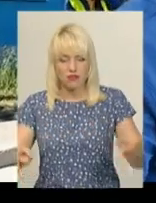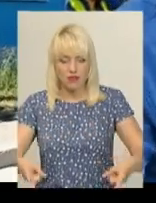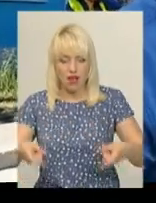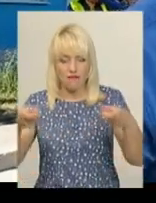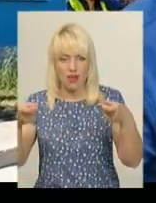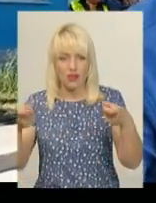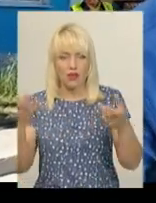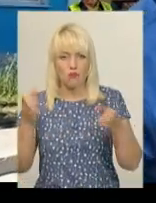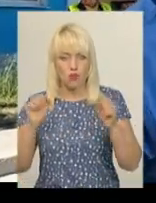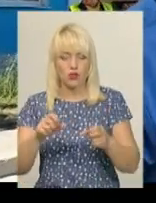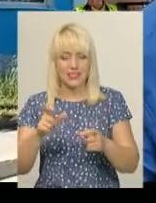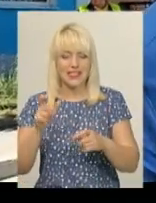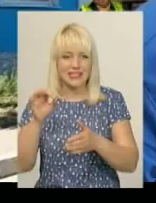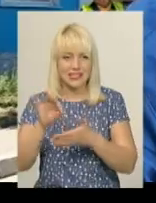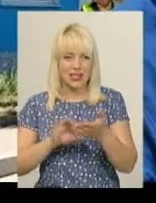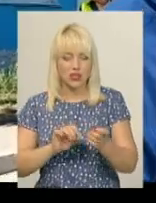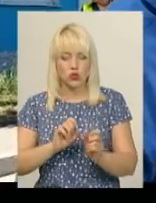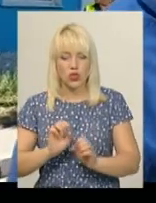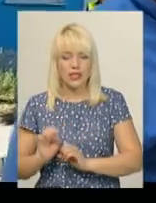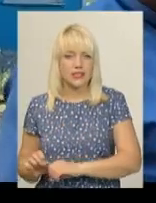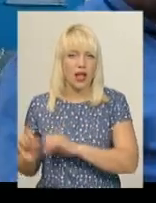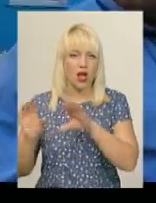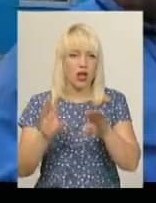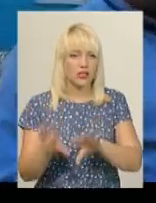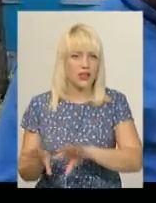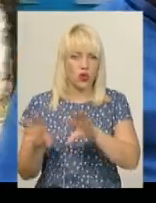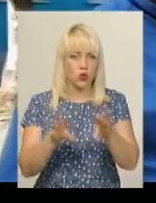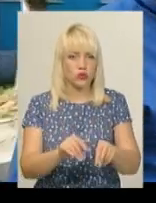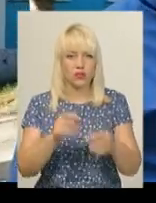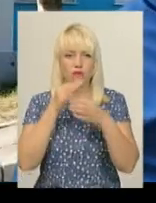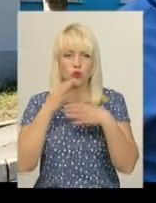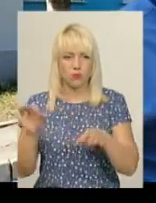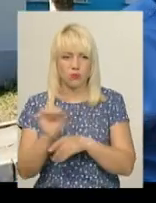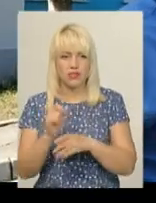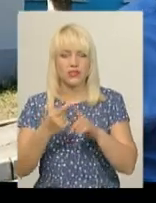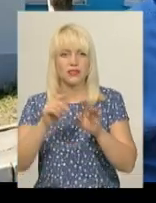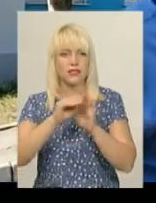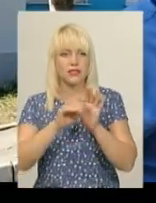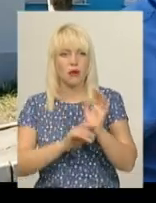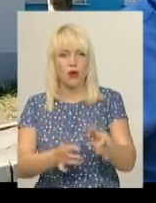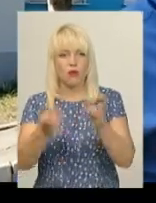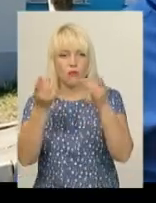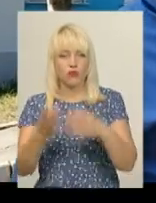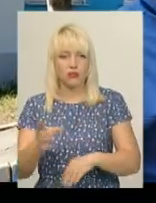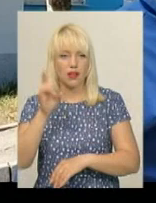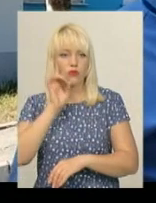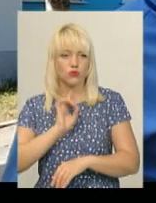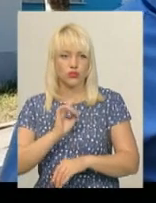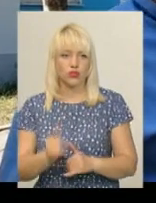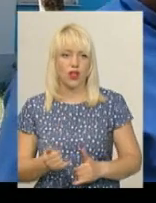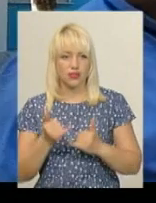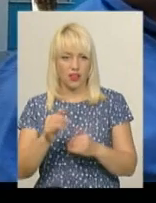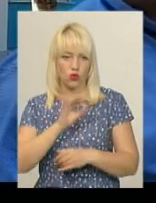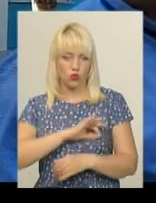можна зразу загружати в будь-які машини, можна так сказати. Тобто, система досить проста і дуже зручна для